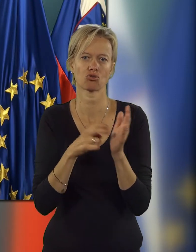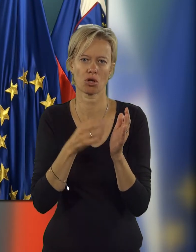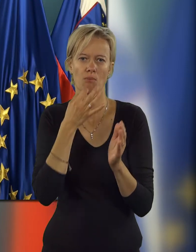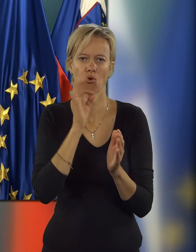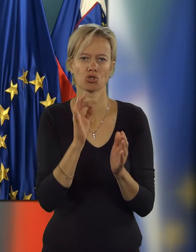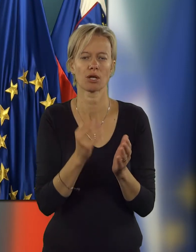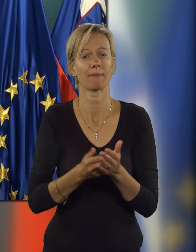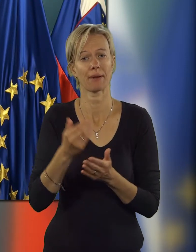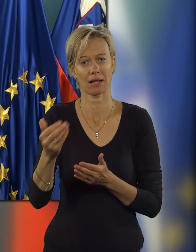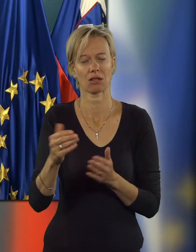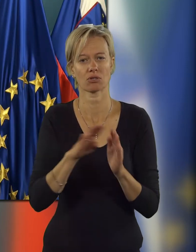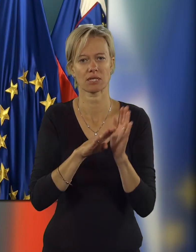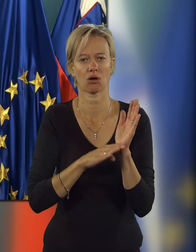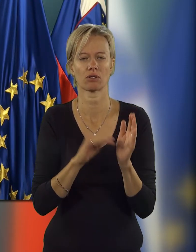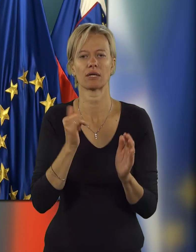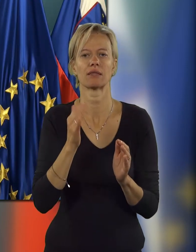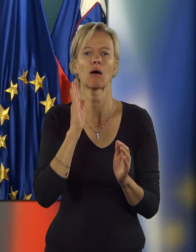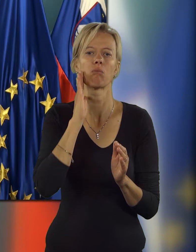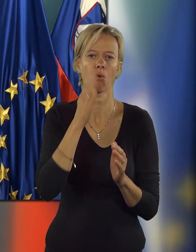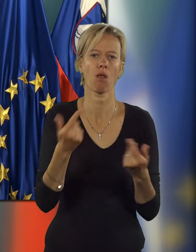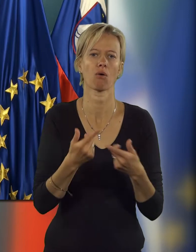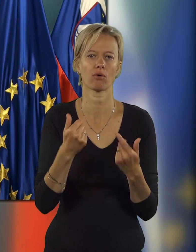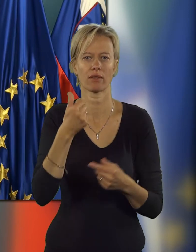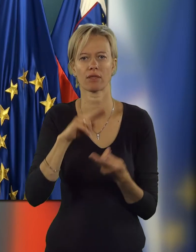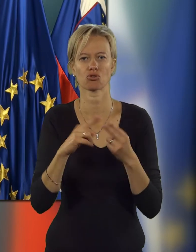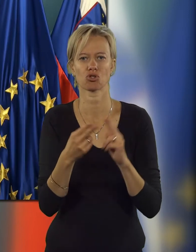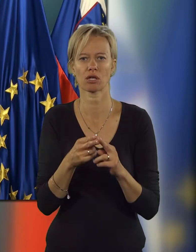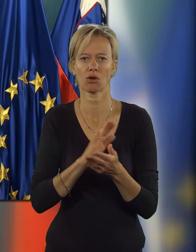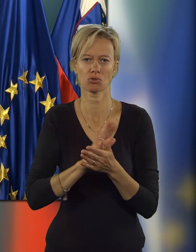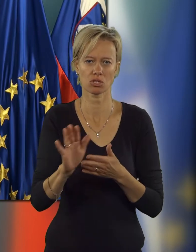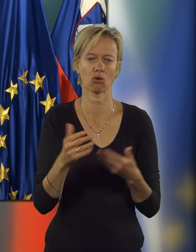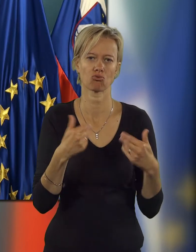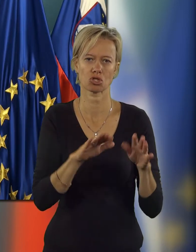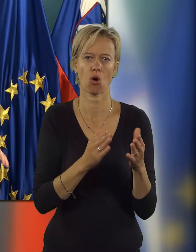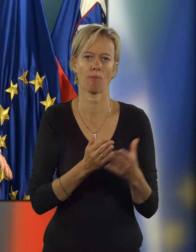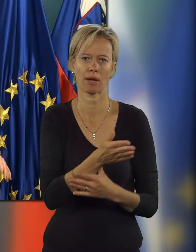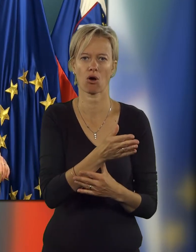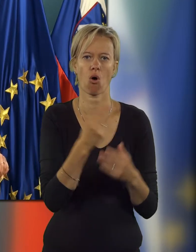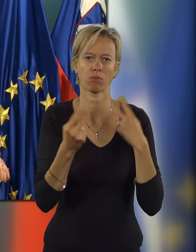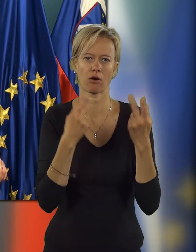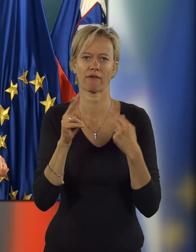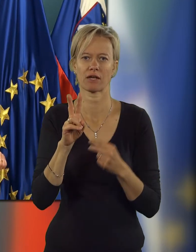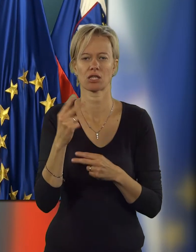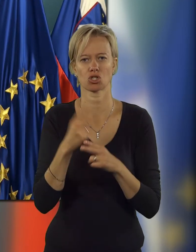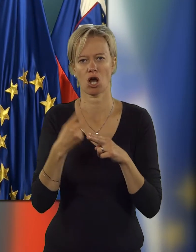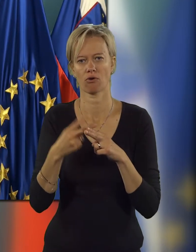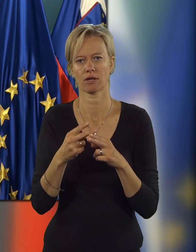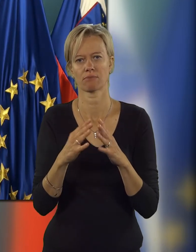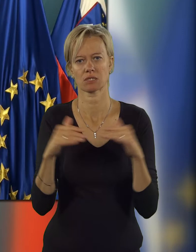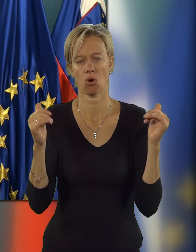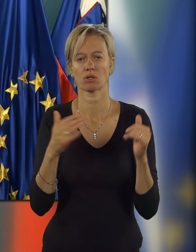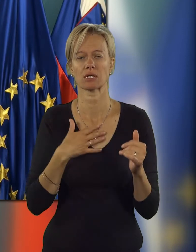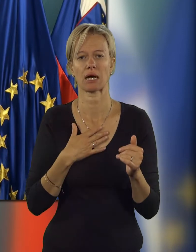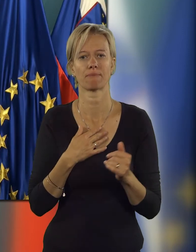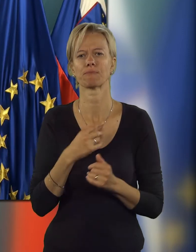zakon še boljši predlog zakona in da bo lahko na nek način enostavno šel preko obravnave v državnem zboru,